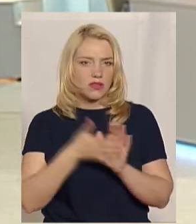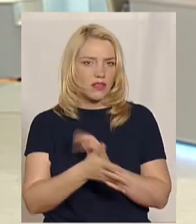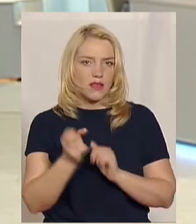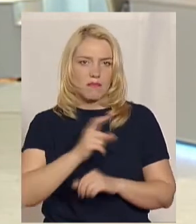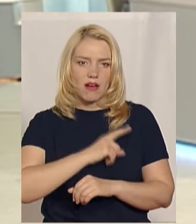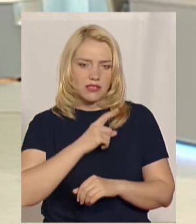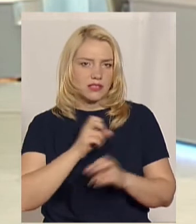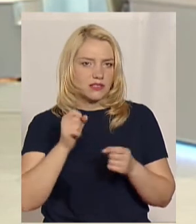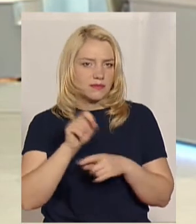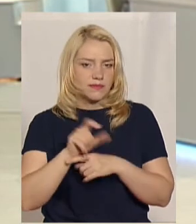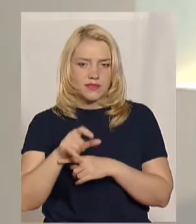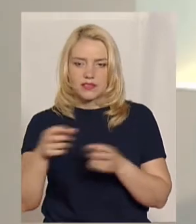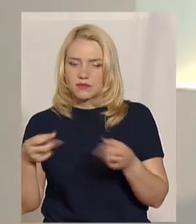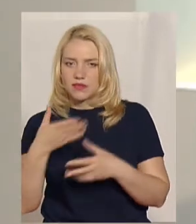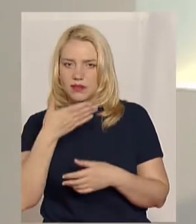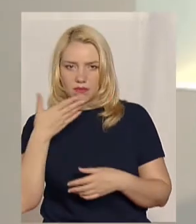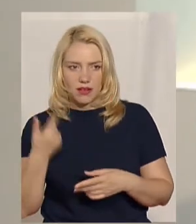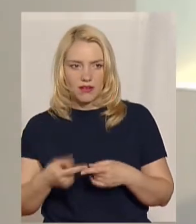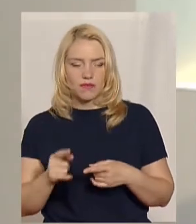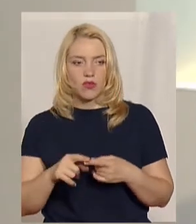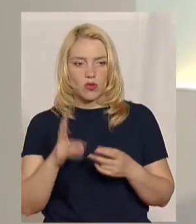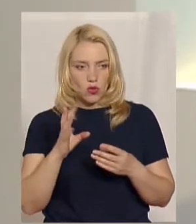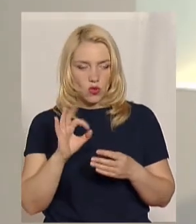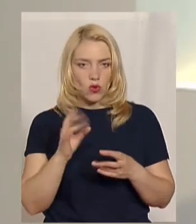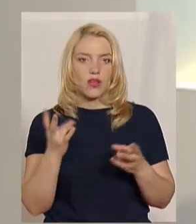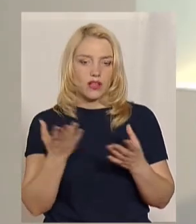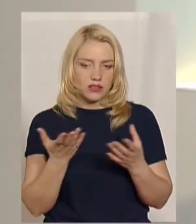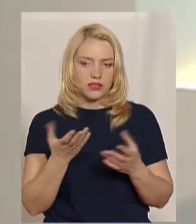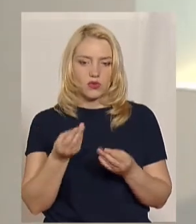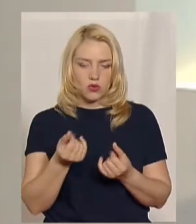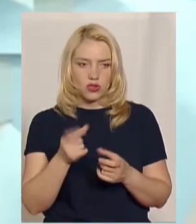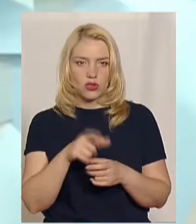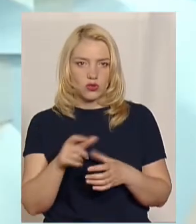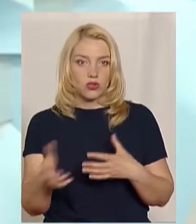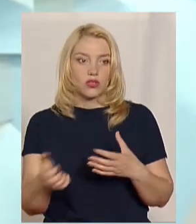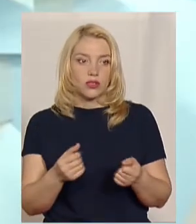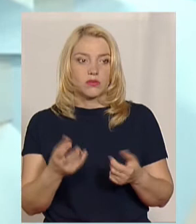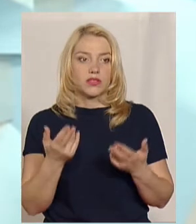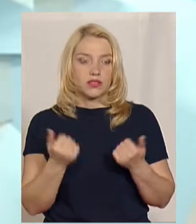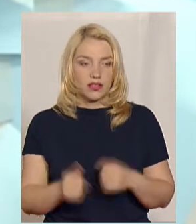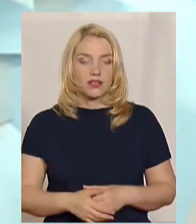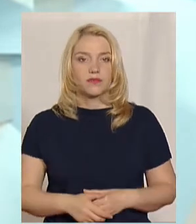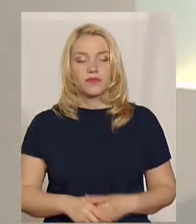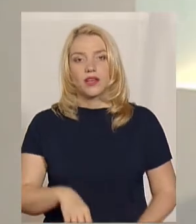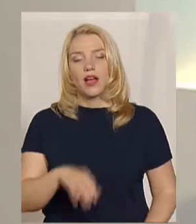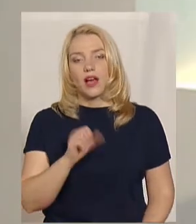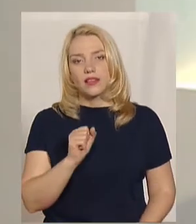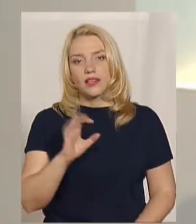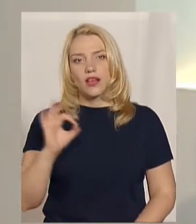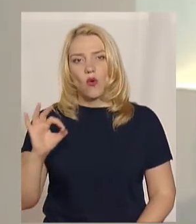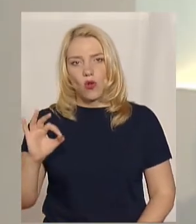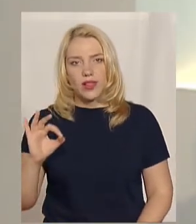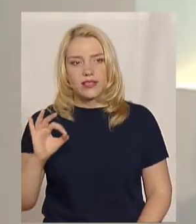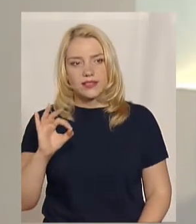матеріали, все своїми силами. все-таки якісь кошти вони отримували під час карантину. Андрій Олесь повідомив нам,